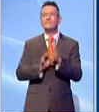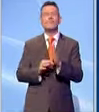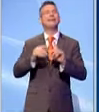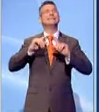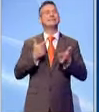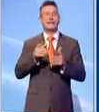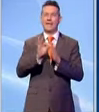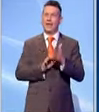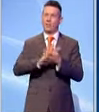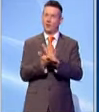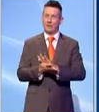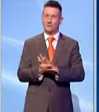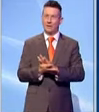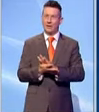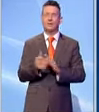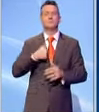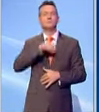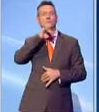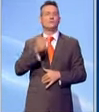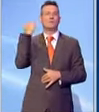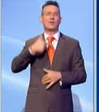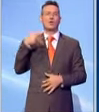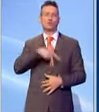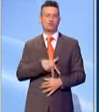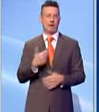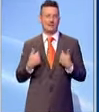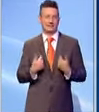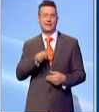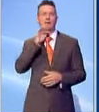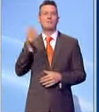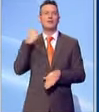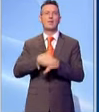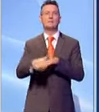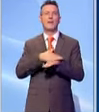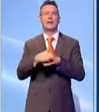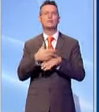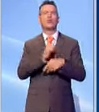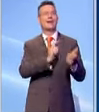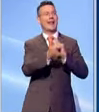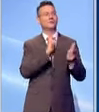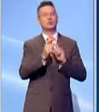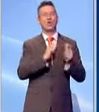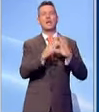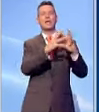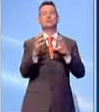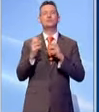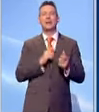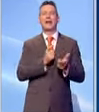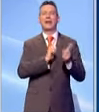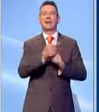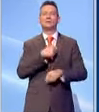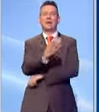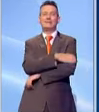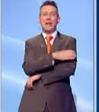contrattuali. Siccome io sono un vecchio socialista, un vecchio esperto di relazioni industriali e sindacali, mi sono preoccupato